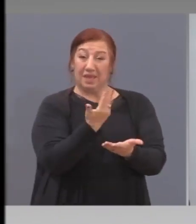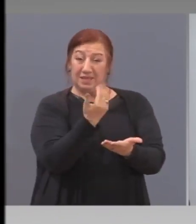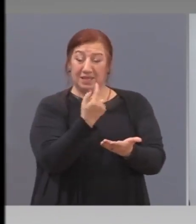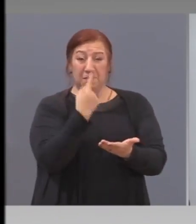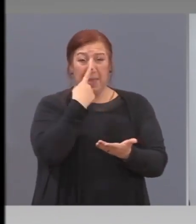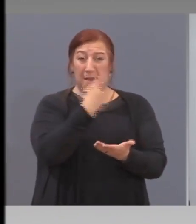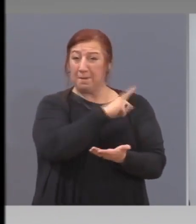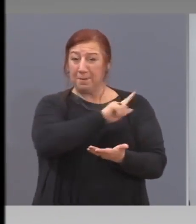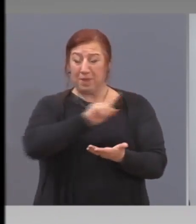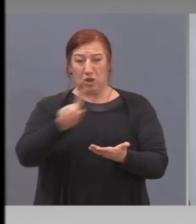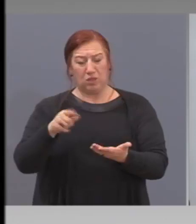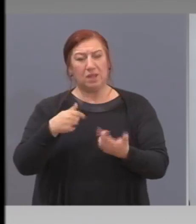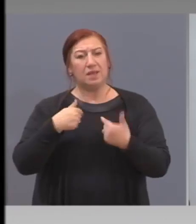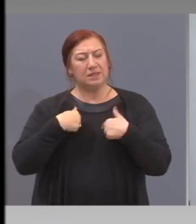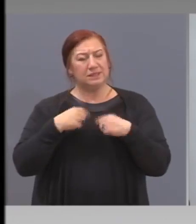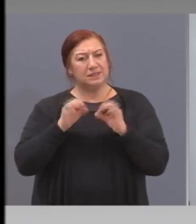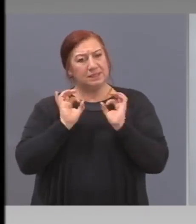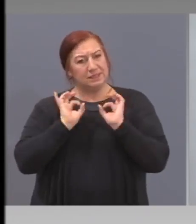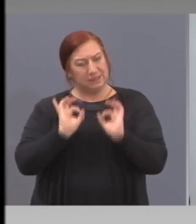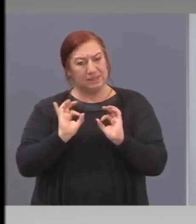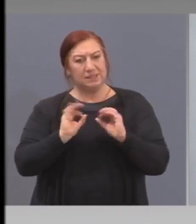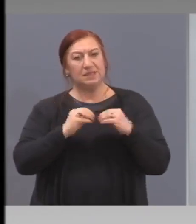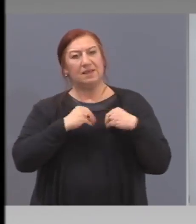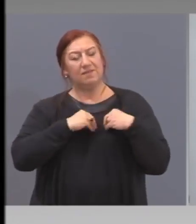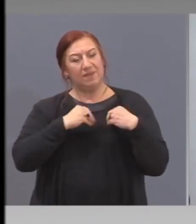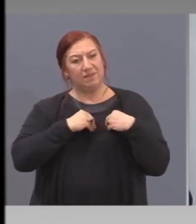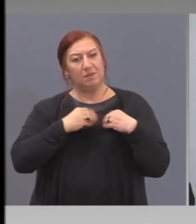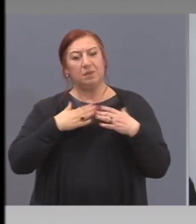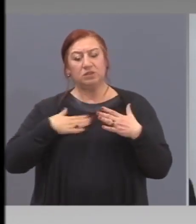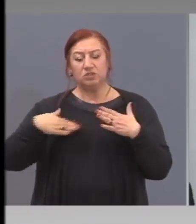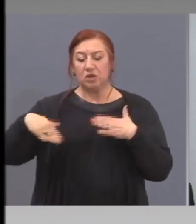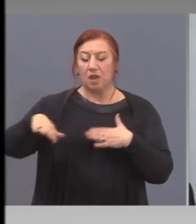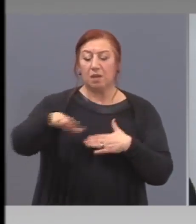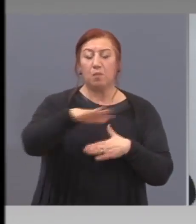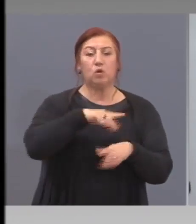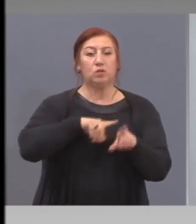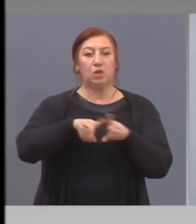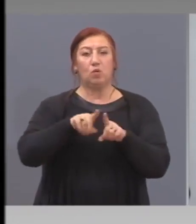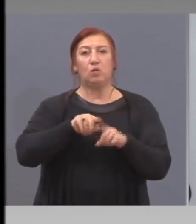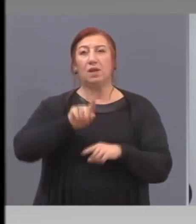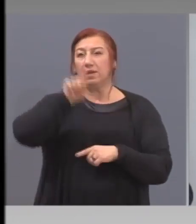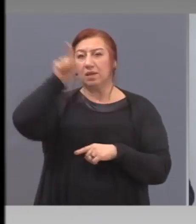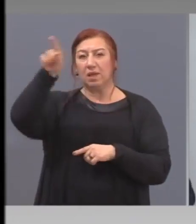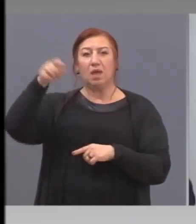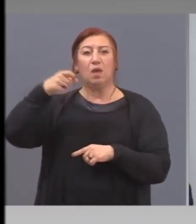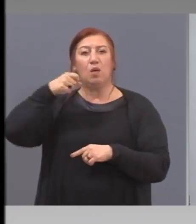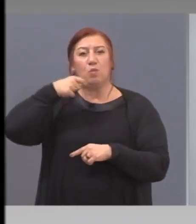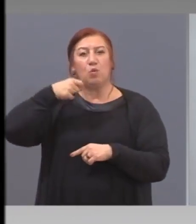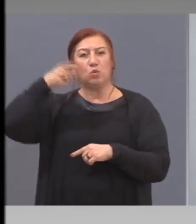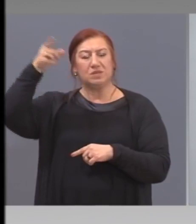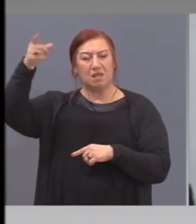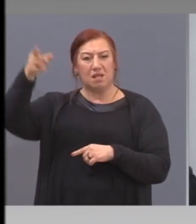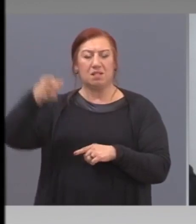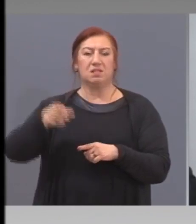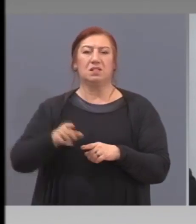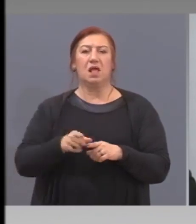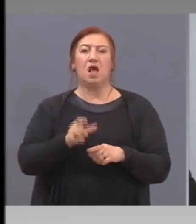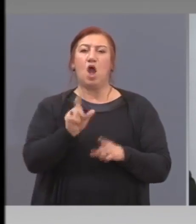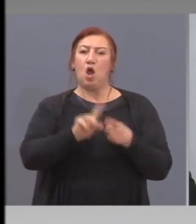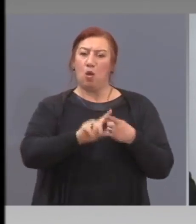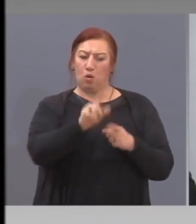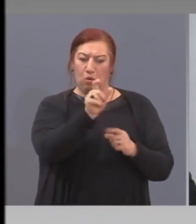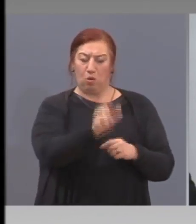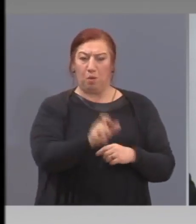Аз истински вярвам, че моите колеги в Брюксел, комисарите и